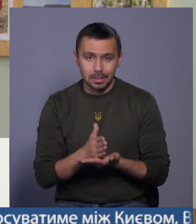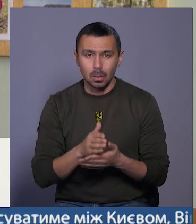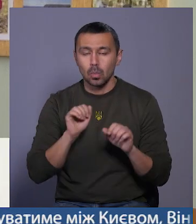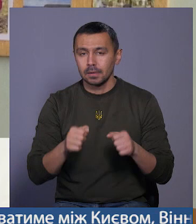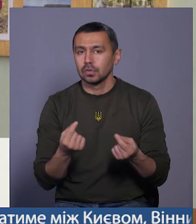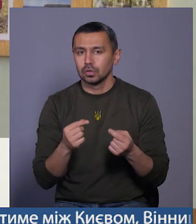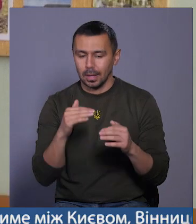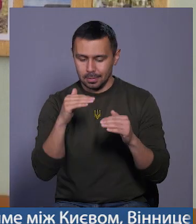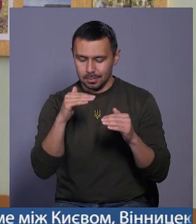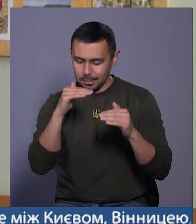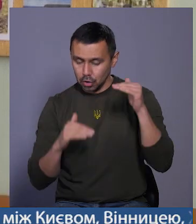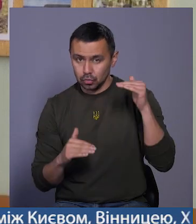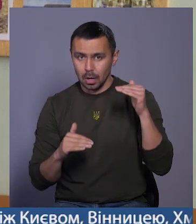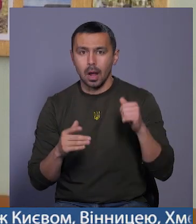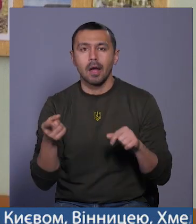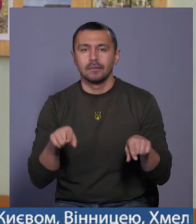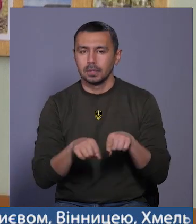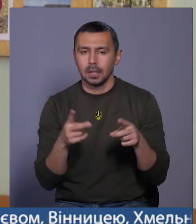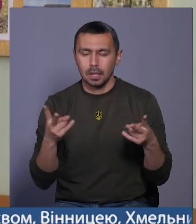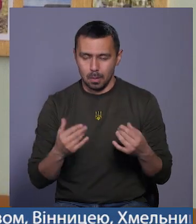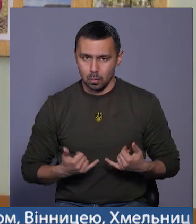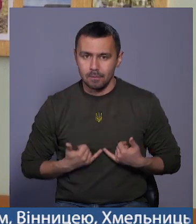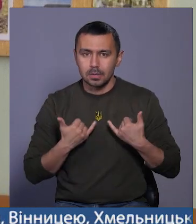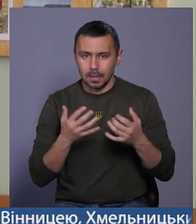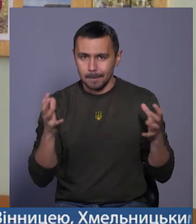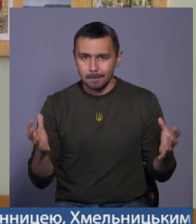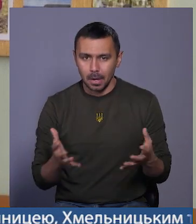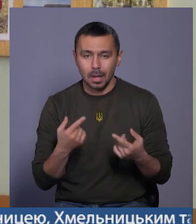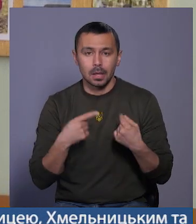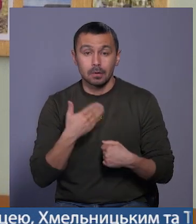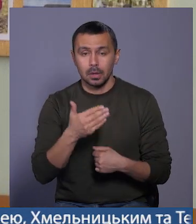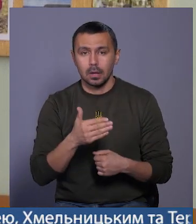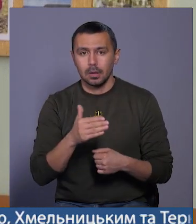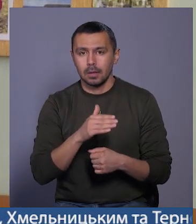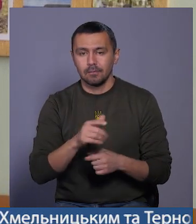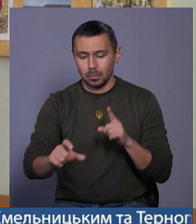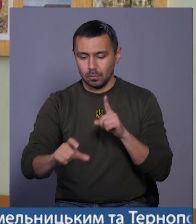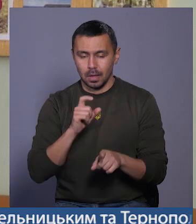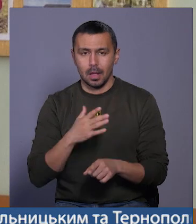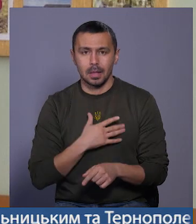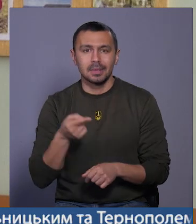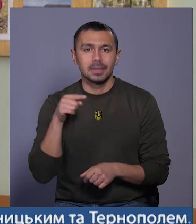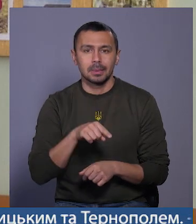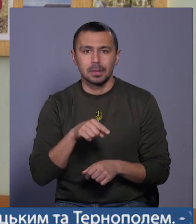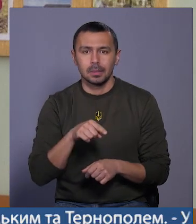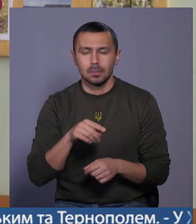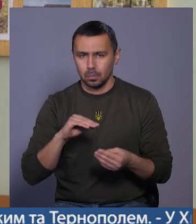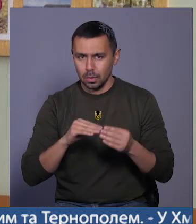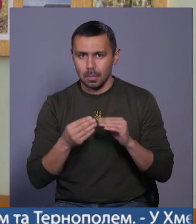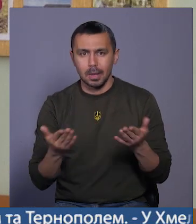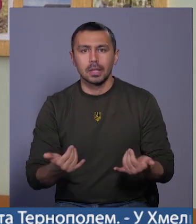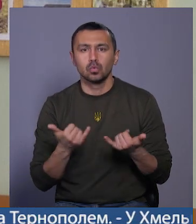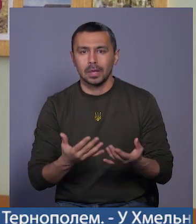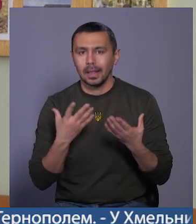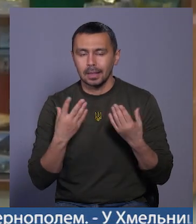трішечки нижче опускаємо її, а все ж таки її треба поважати, тому що інакше вона відповідає нам тими екоцидами, які на